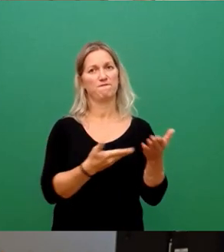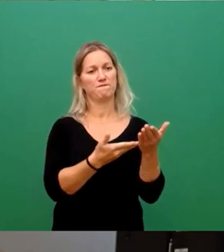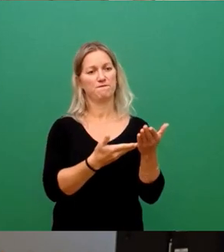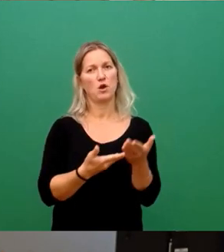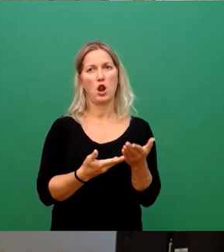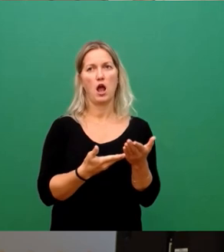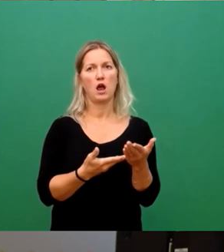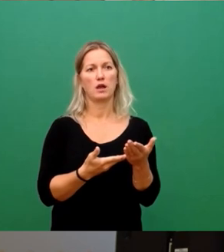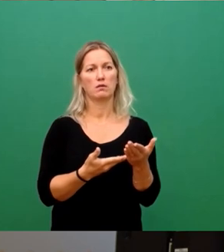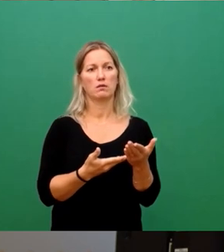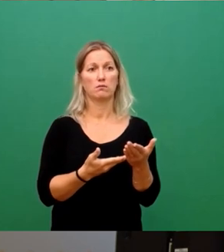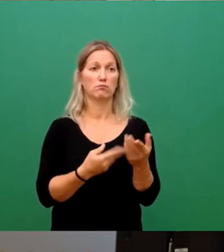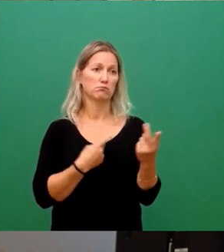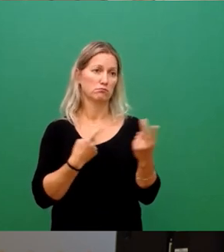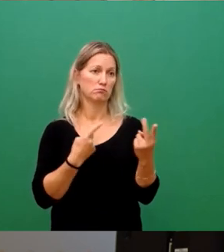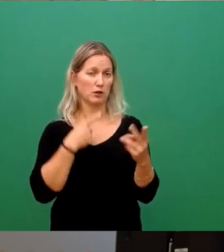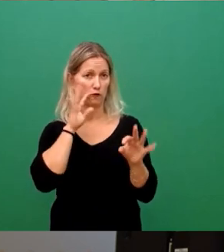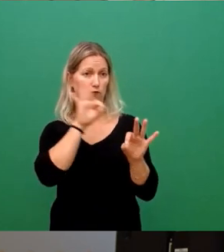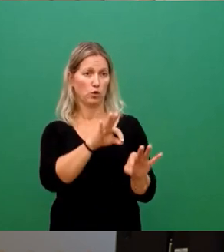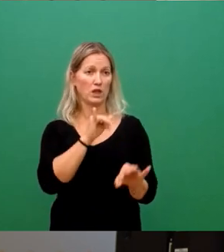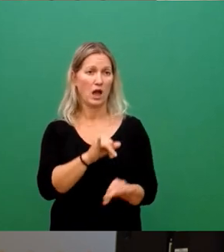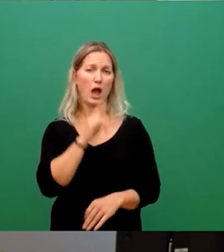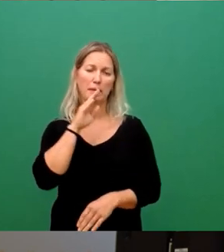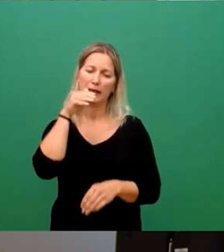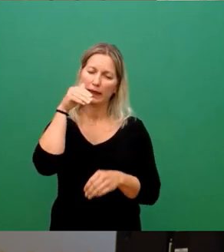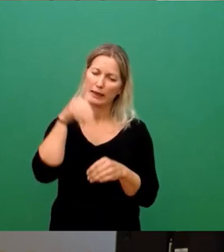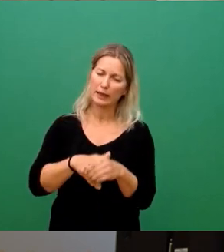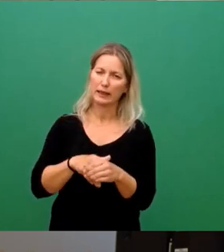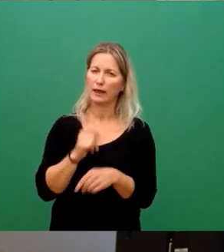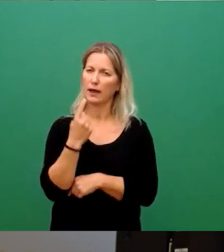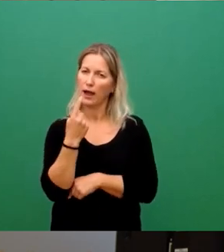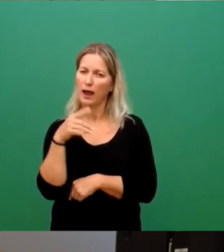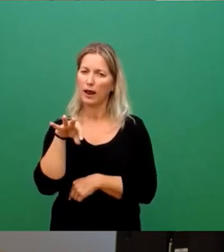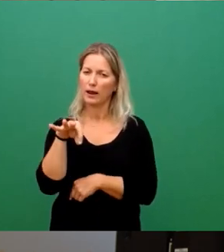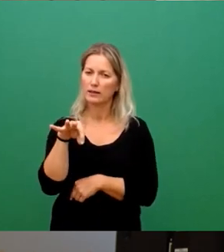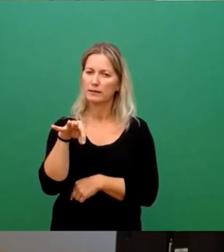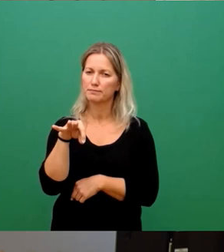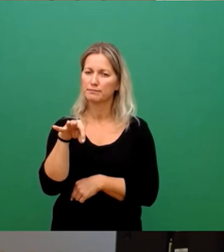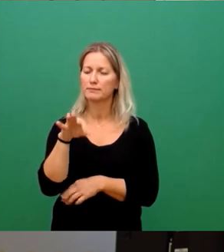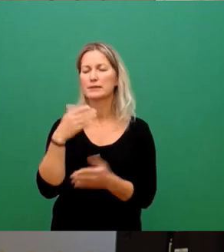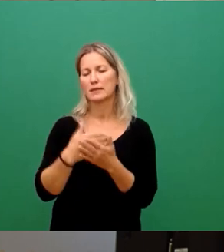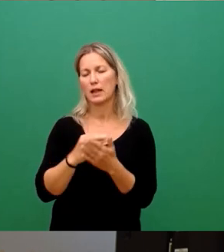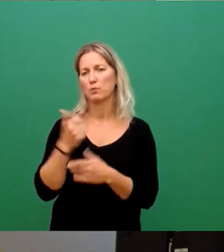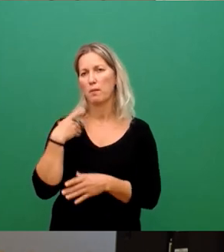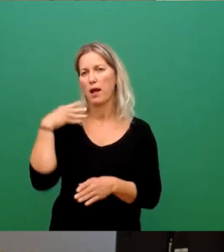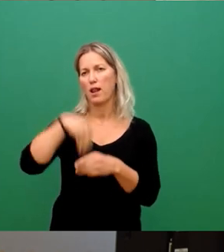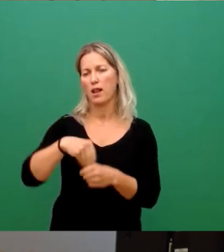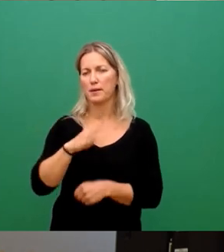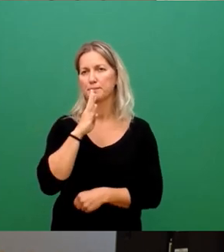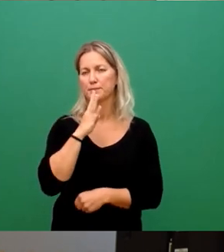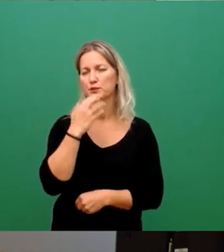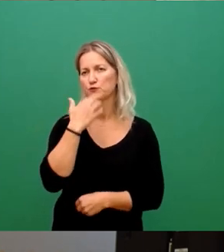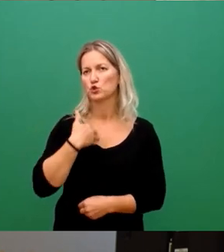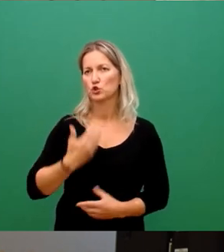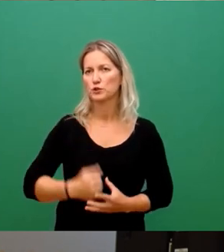nur befürworten kann. Es gibt allerdings ein kleines Detail, was doch dann erfordert, dass man hier nochmal vorgeht. Und zwar ist bei dem